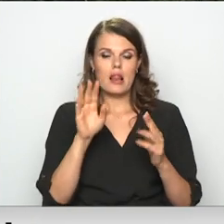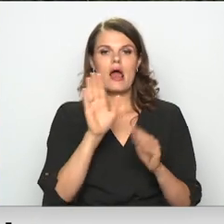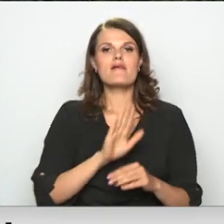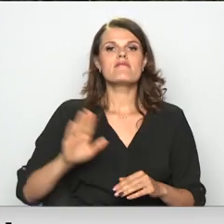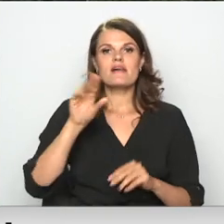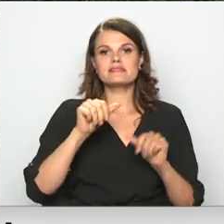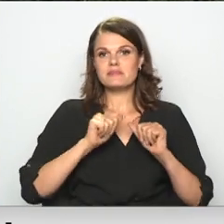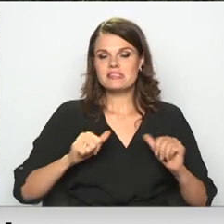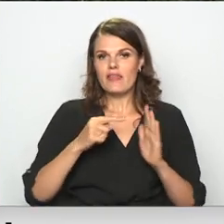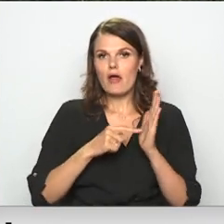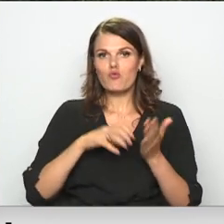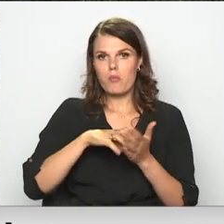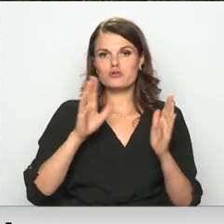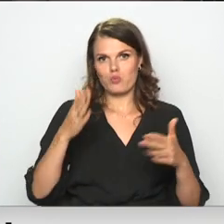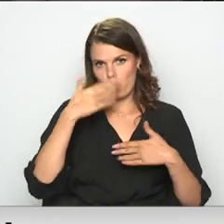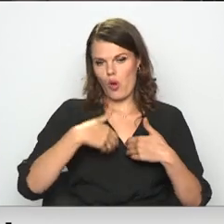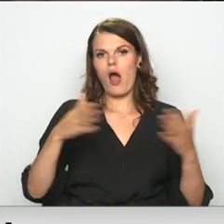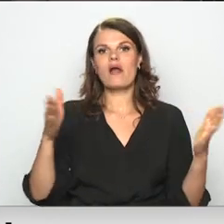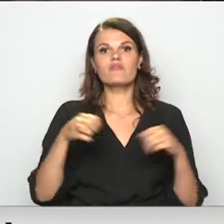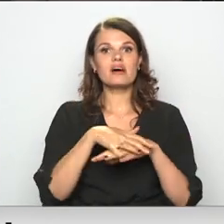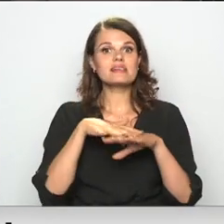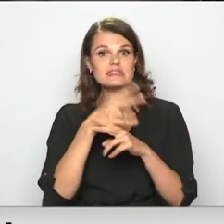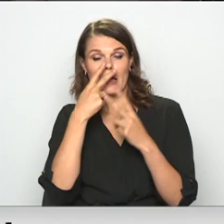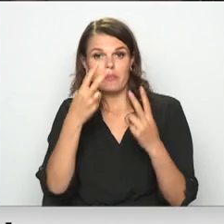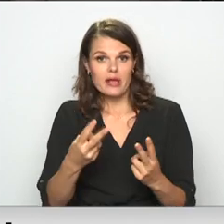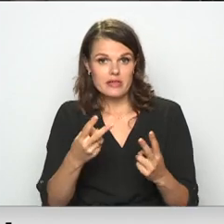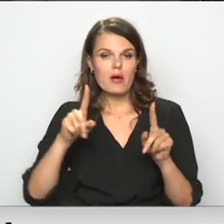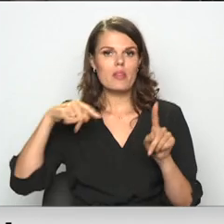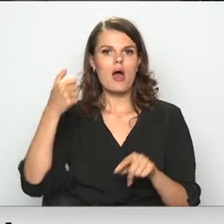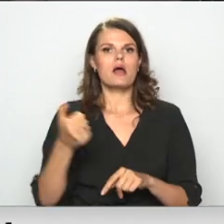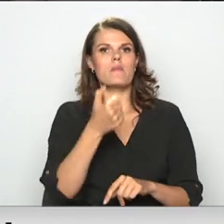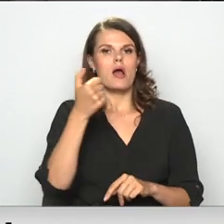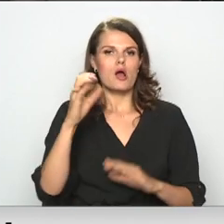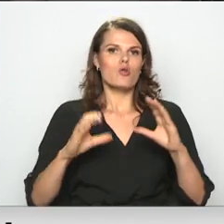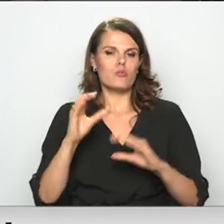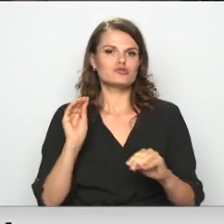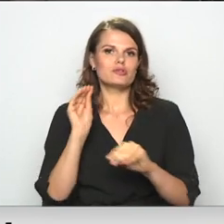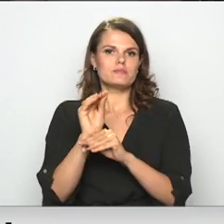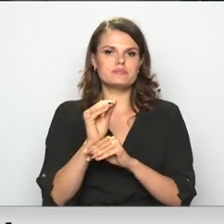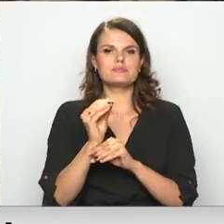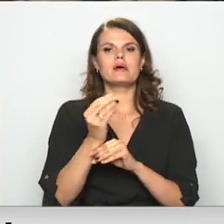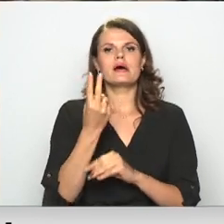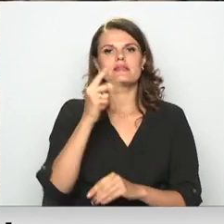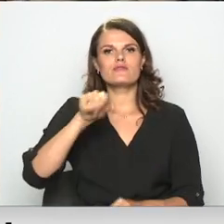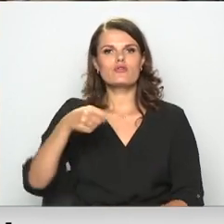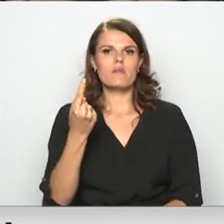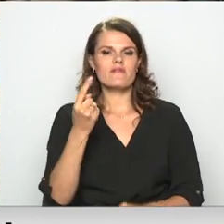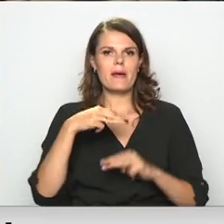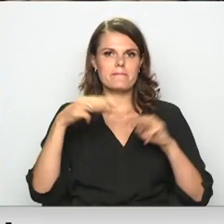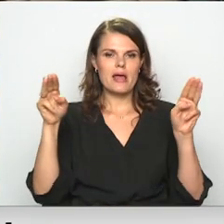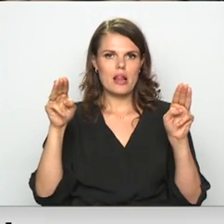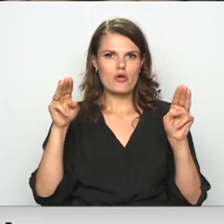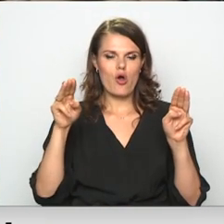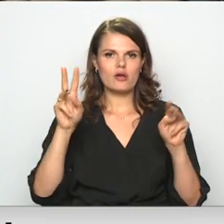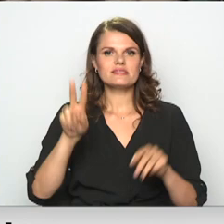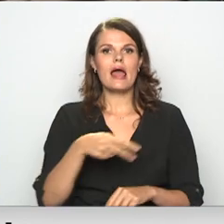beidzot tiktu atvērta sabiedrībai, šobrīd nākamā gada budžetā iezīmēti 2,1 miljonas eiro. Par līdzekļu iedali